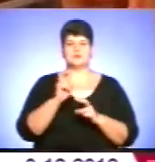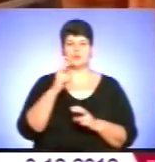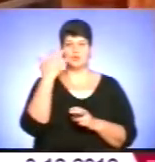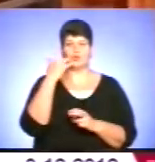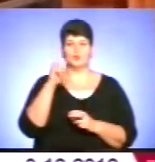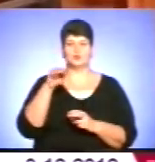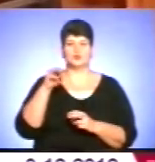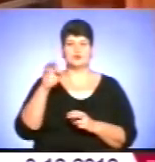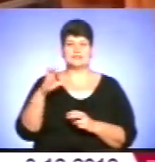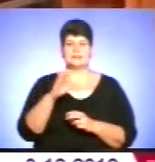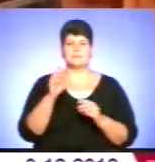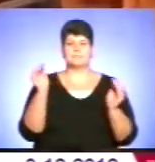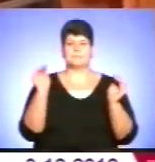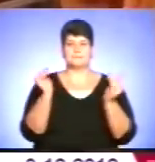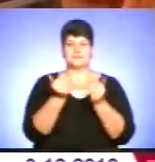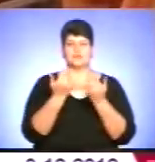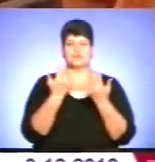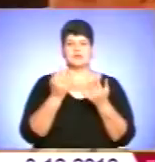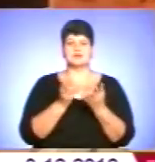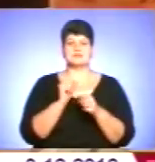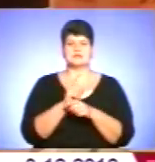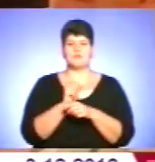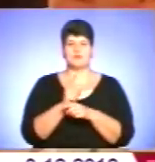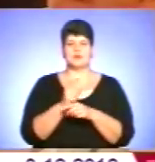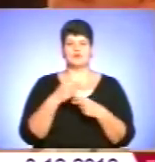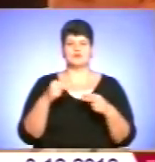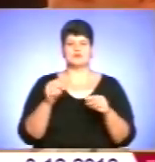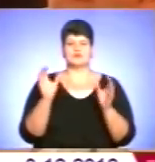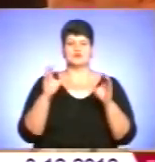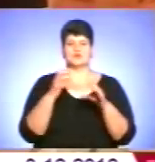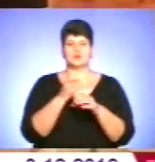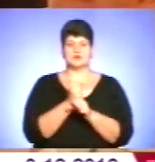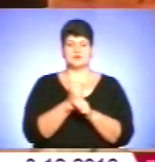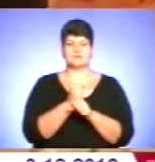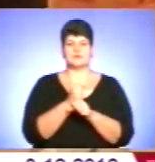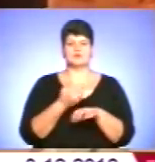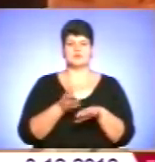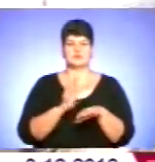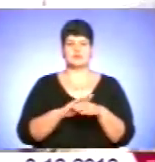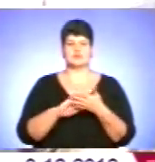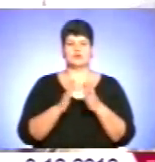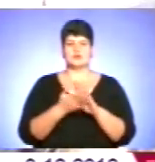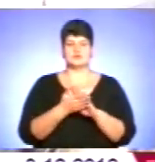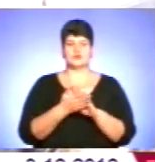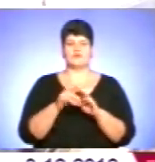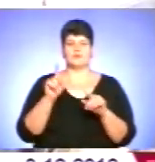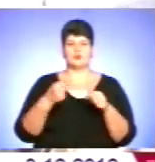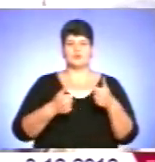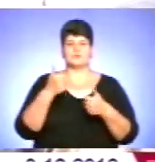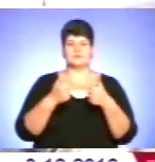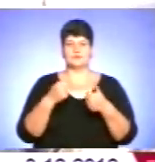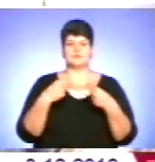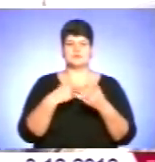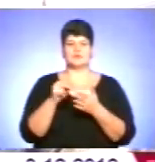бо кількість замовлень на продукцію різко скоротилася. Ускладнюють ситуацію вимоги тендерних закупівель. Два роки тому назад, коли